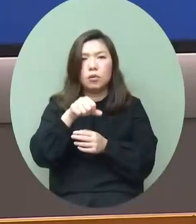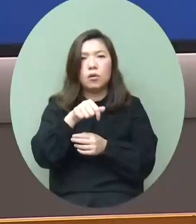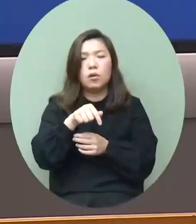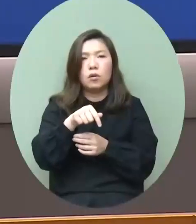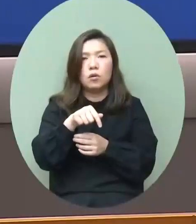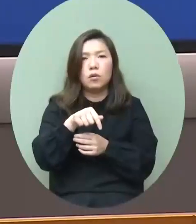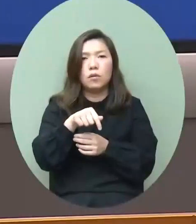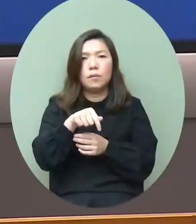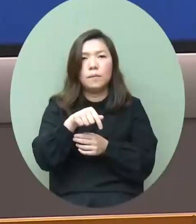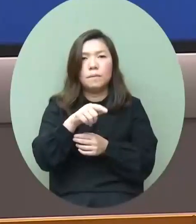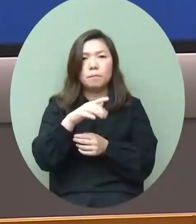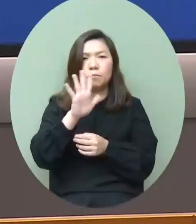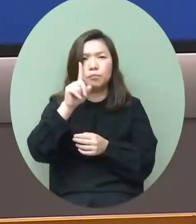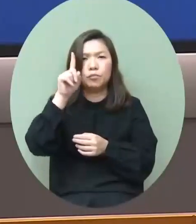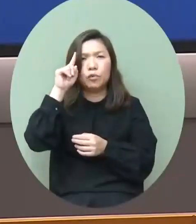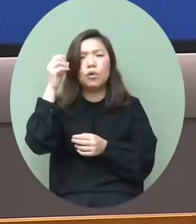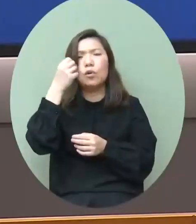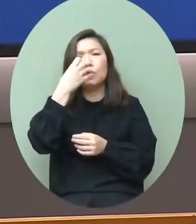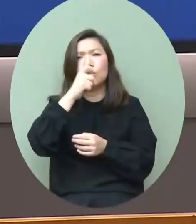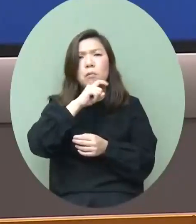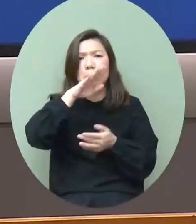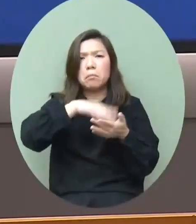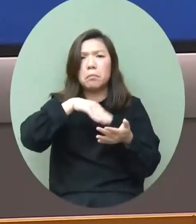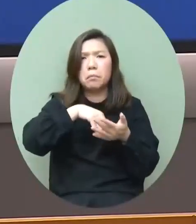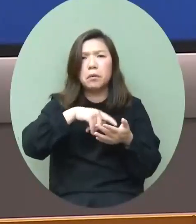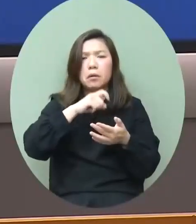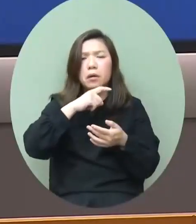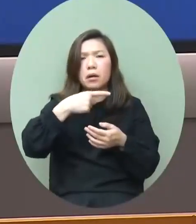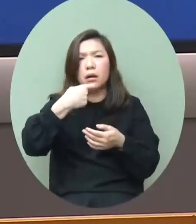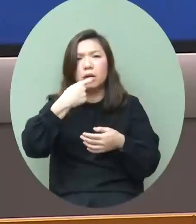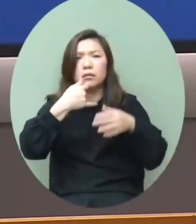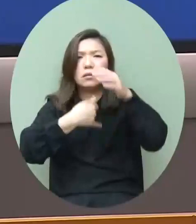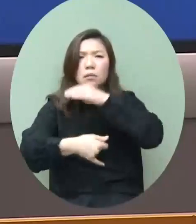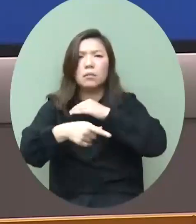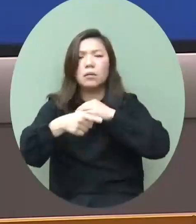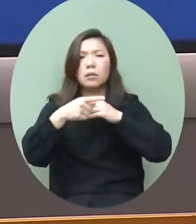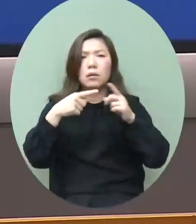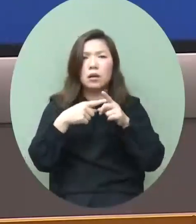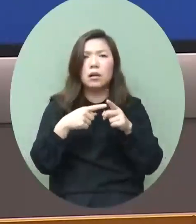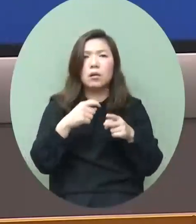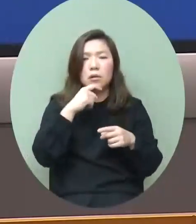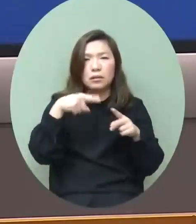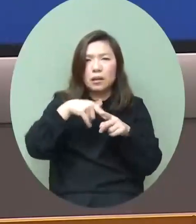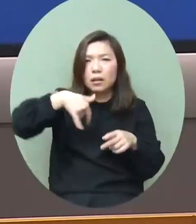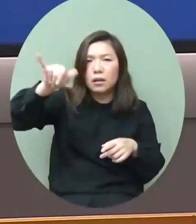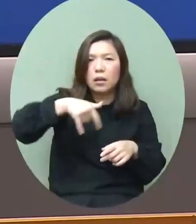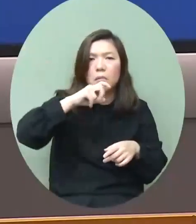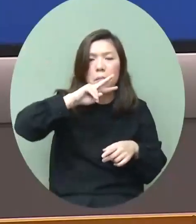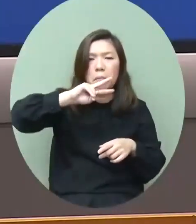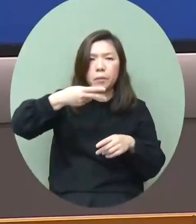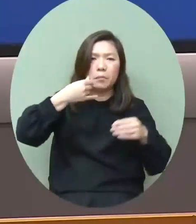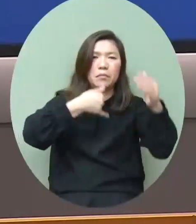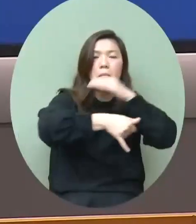就是我們不想香港是一個缺口引入了輸入的個案從而因為人員的往來引入了內地